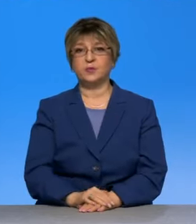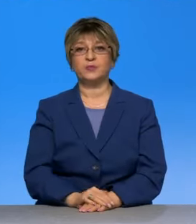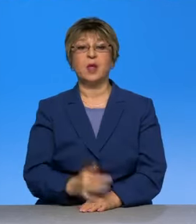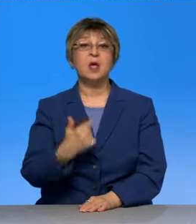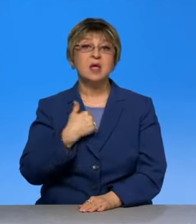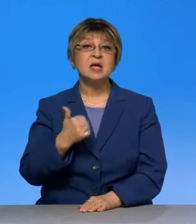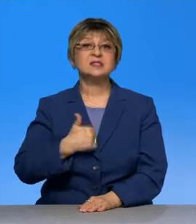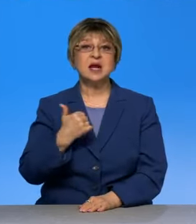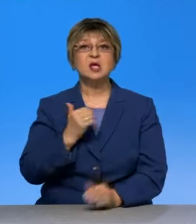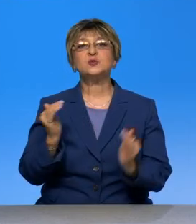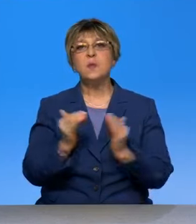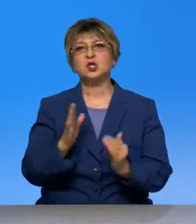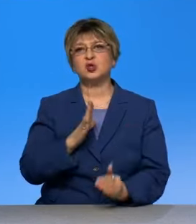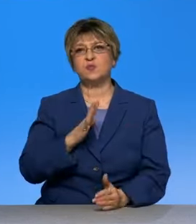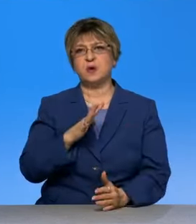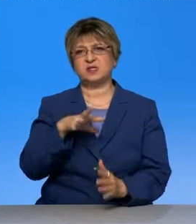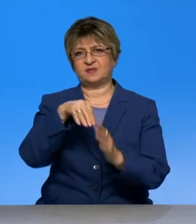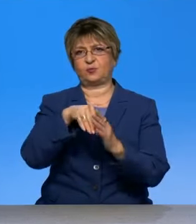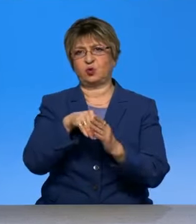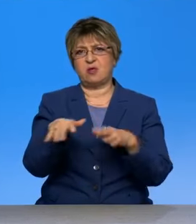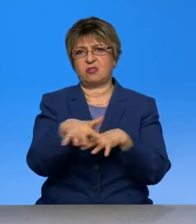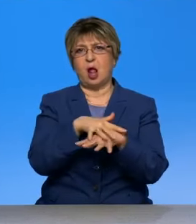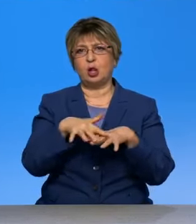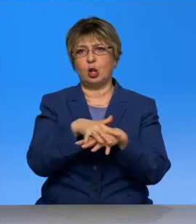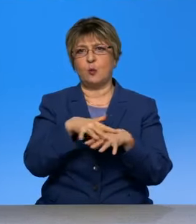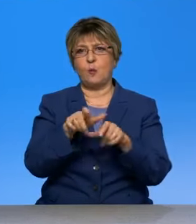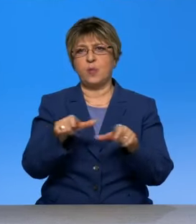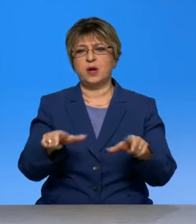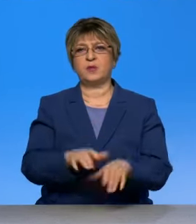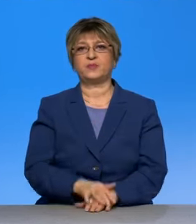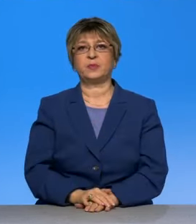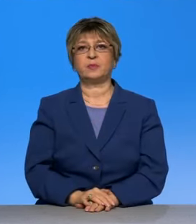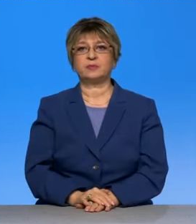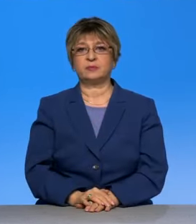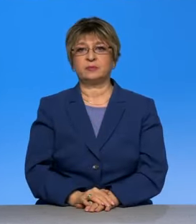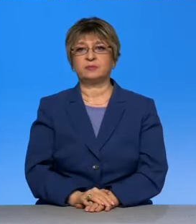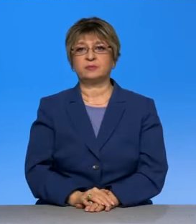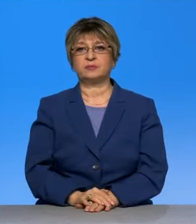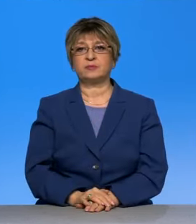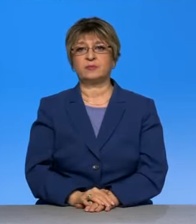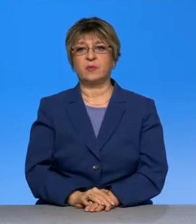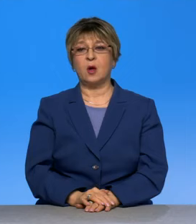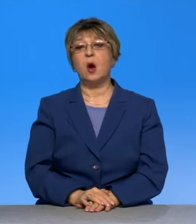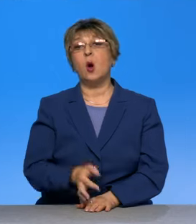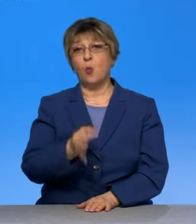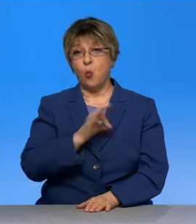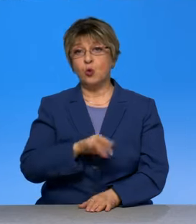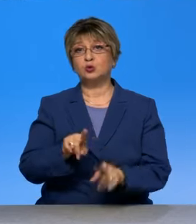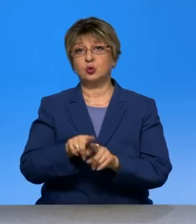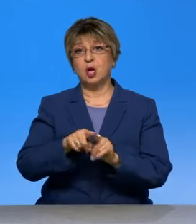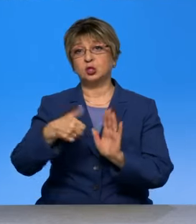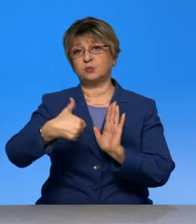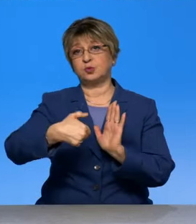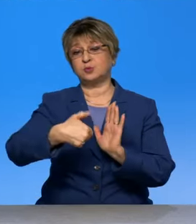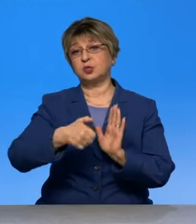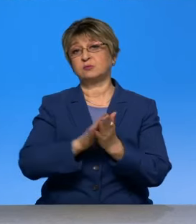в толпе, в каких-то точках, где много народу находится. Но пользуюсь я санитайзером, это